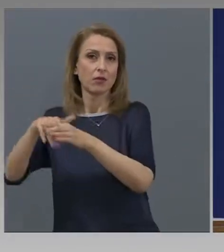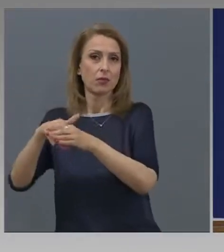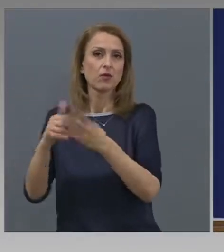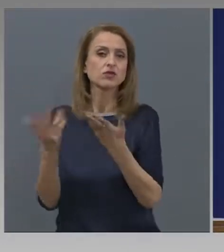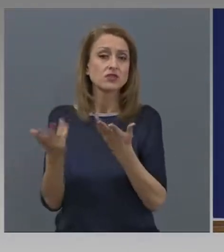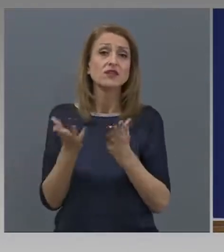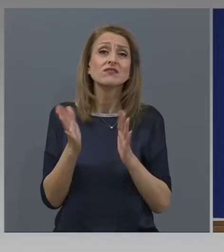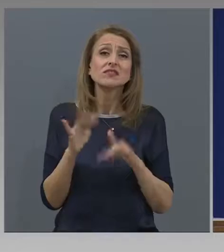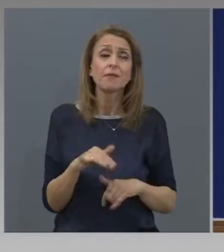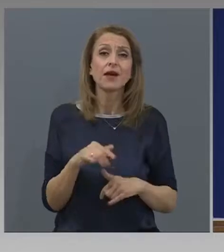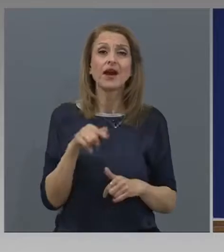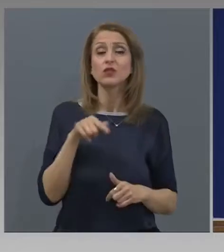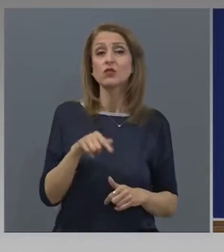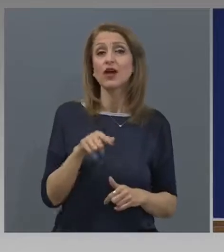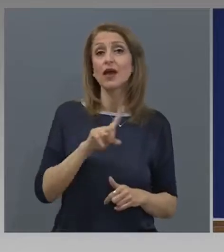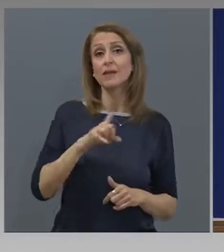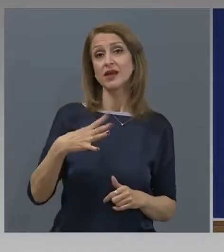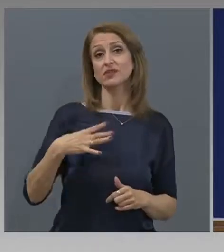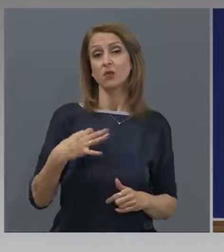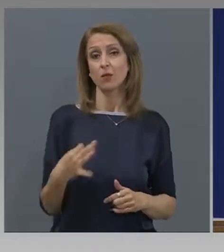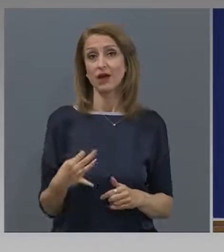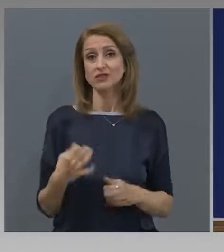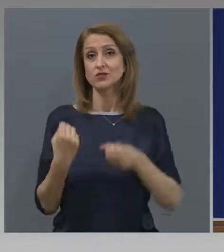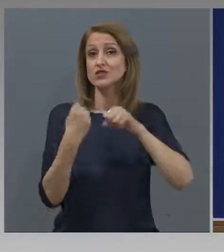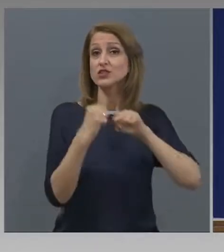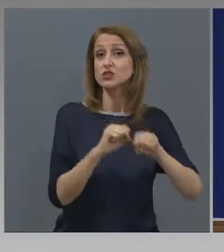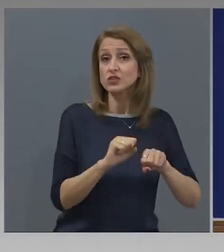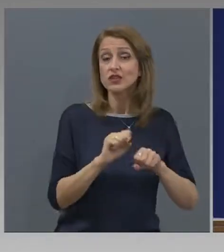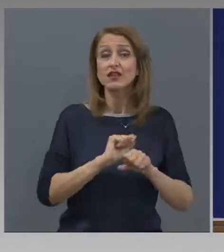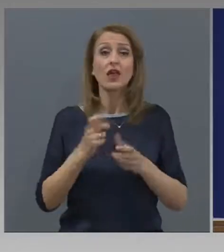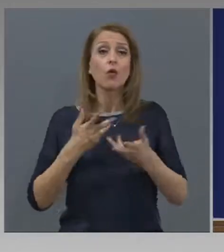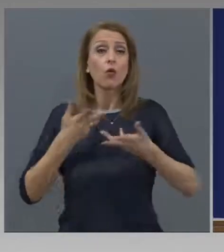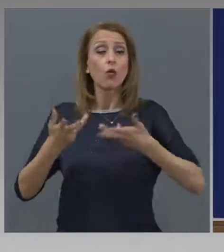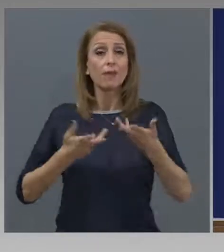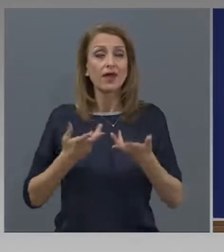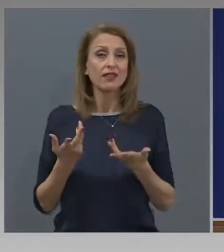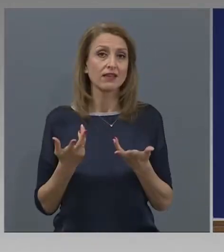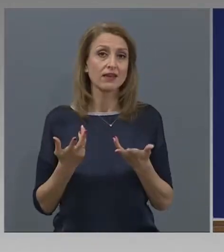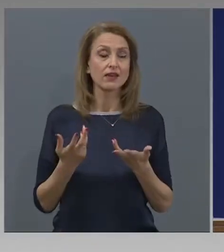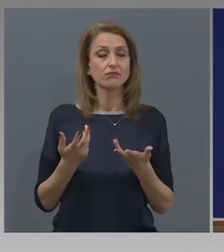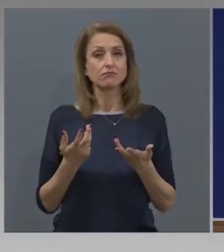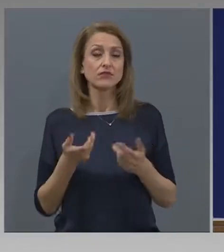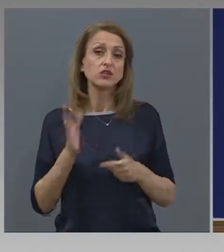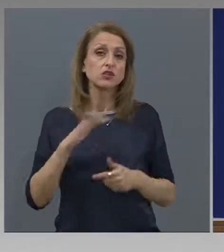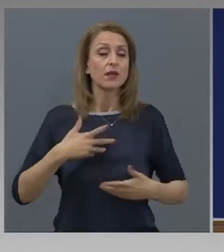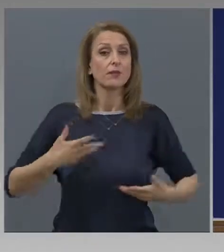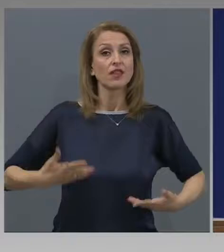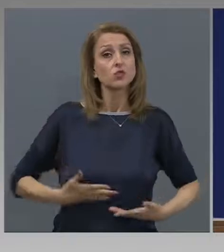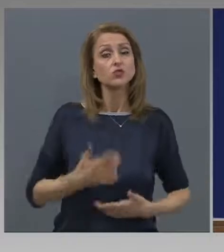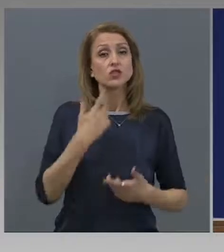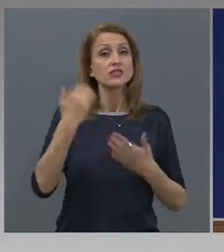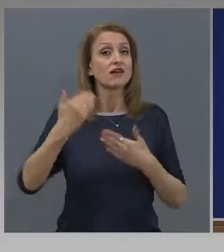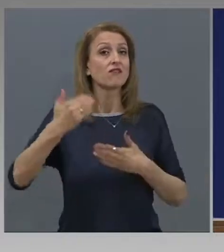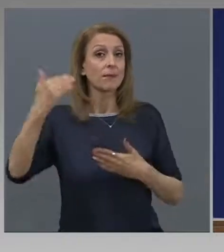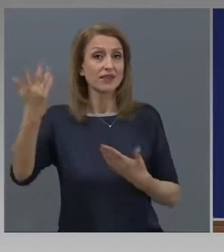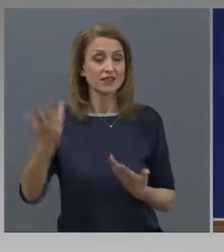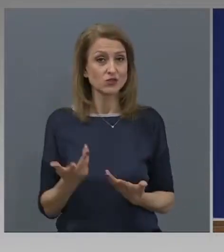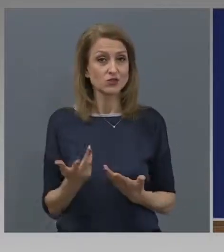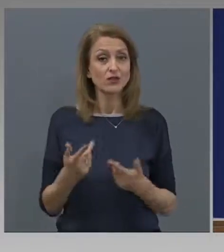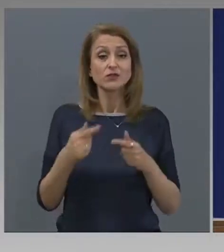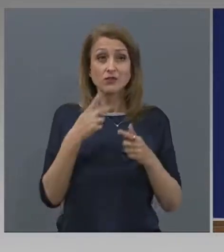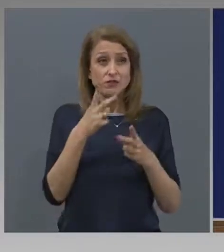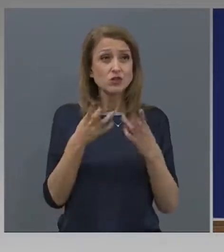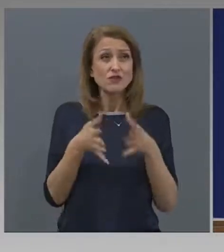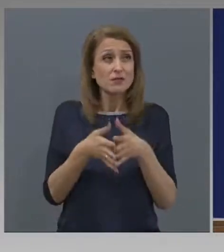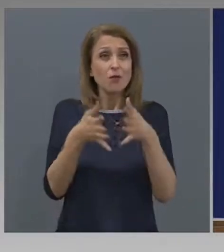пак това е и въпрос на безопасност и въпрос на умение, което съответно ще бъде необходимо и за в бъдеще, защото все повече и